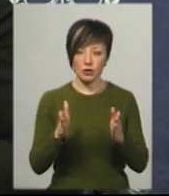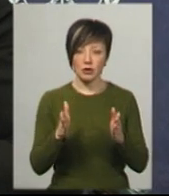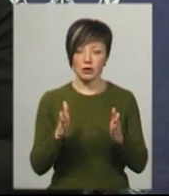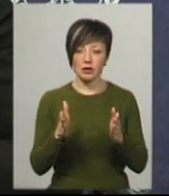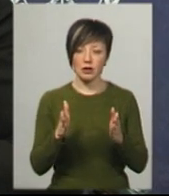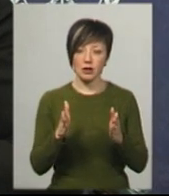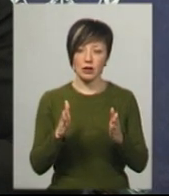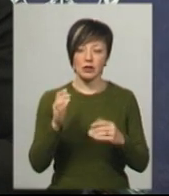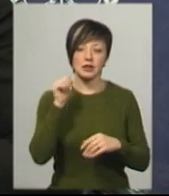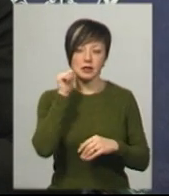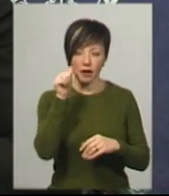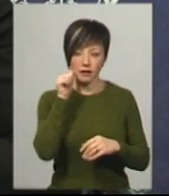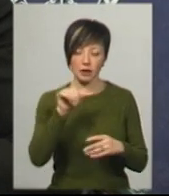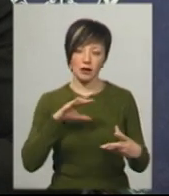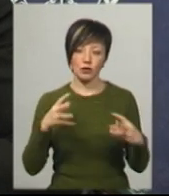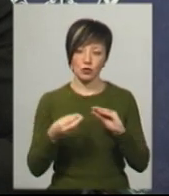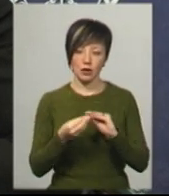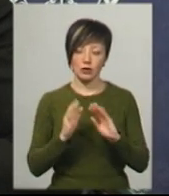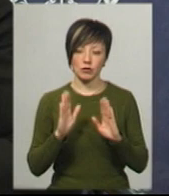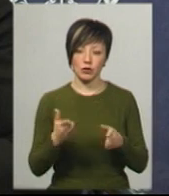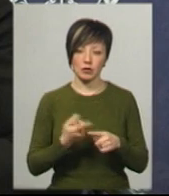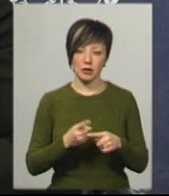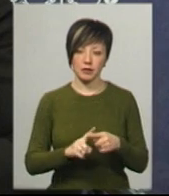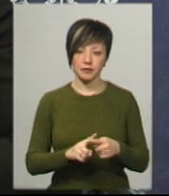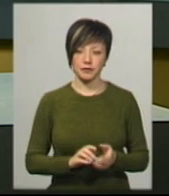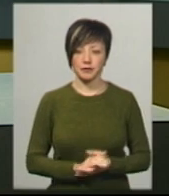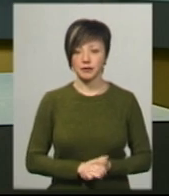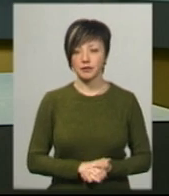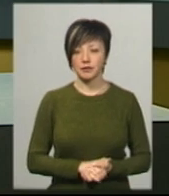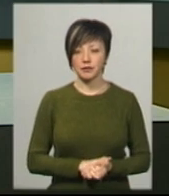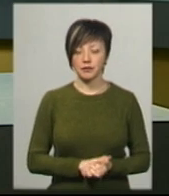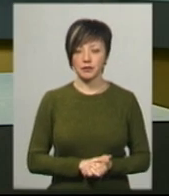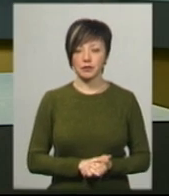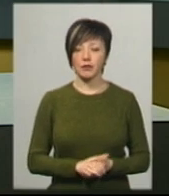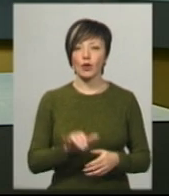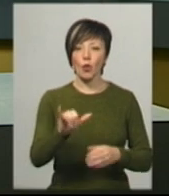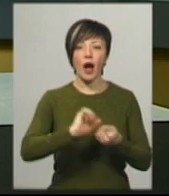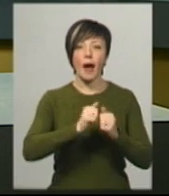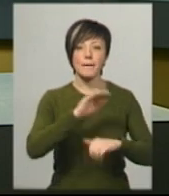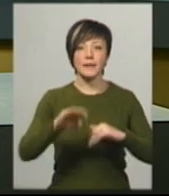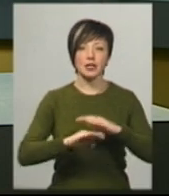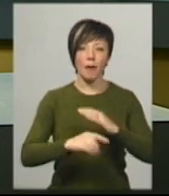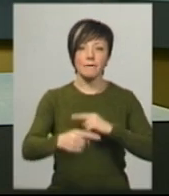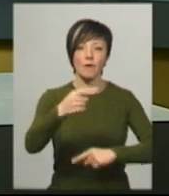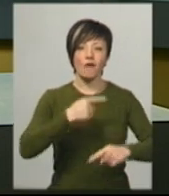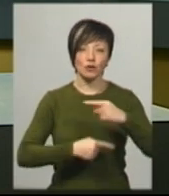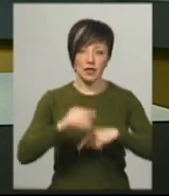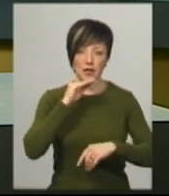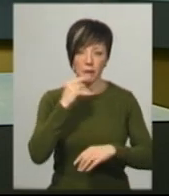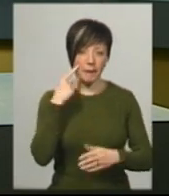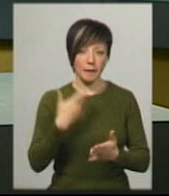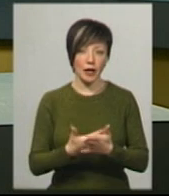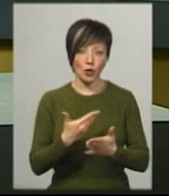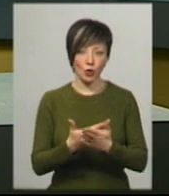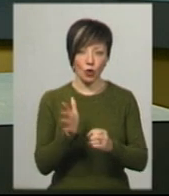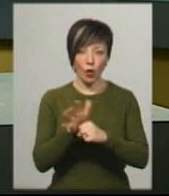матеріалу. Я думаю, що завтра будемо мати відповідь щодо цієї підозри. У Кам'янчани, на котрий повернувся з Єгипту, підозрюють